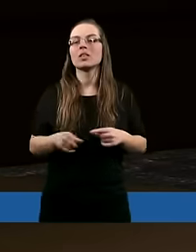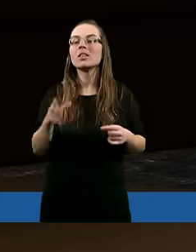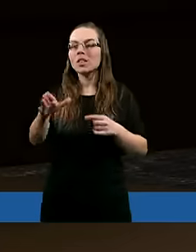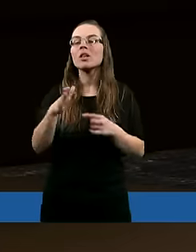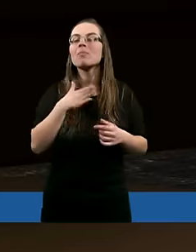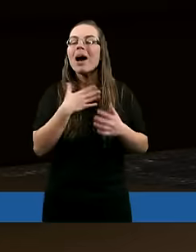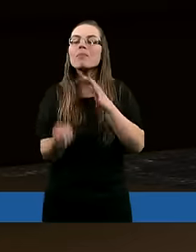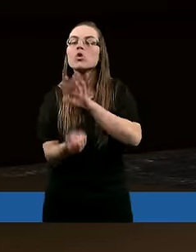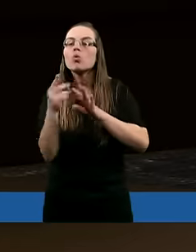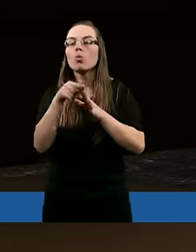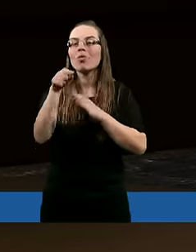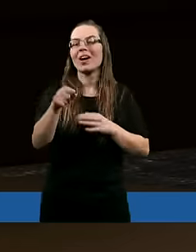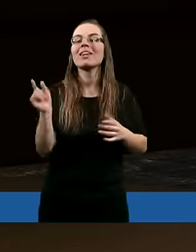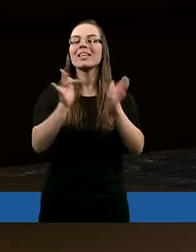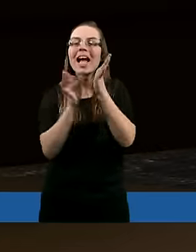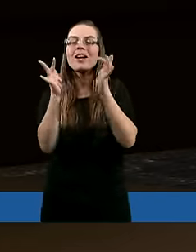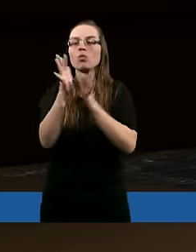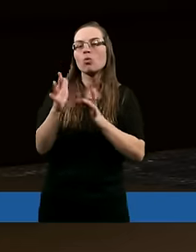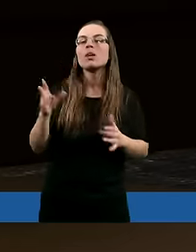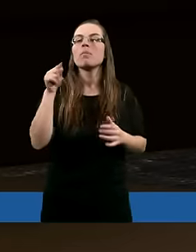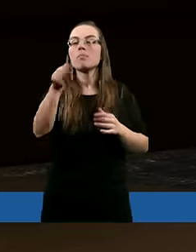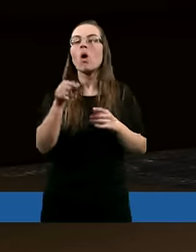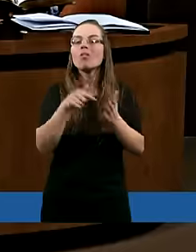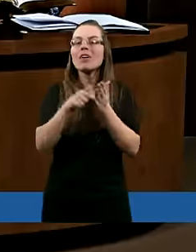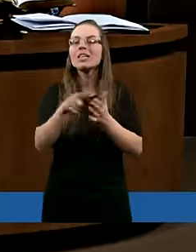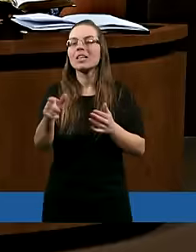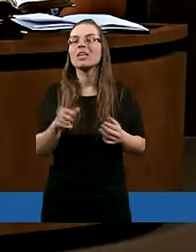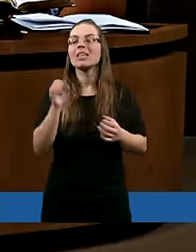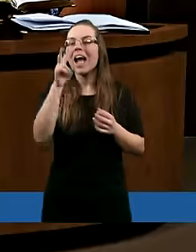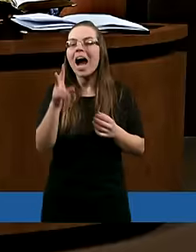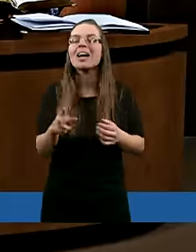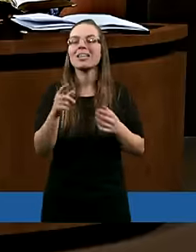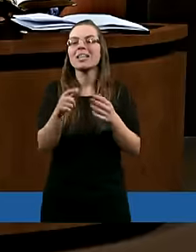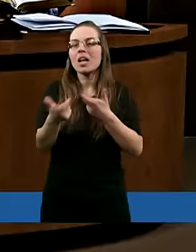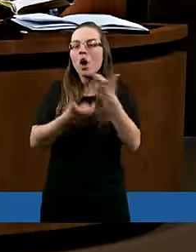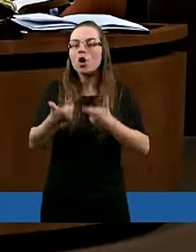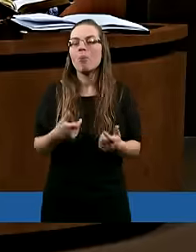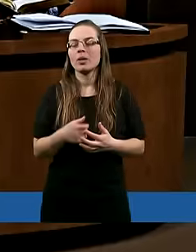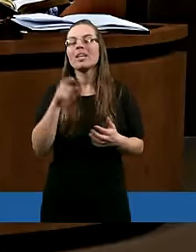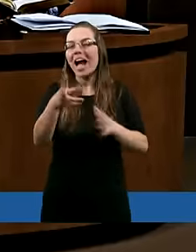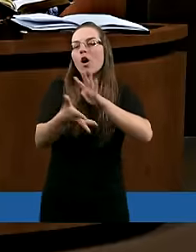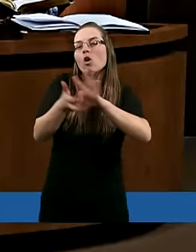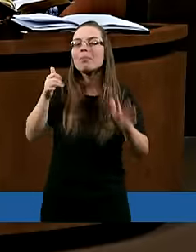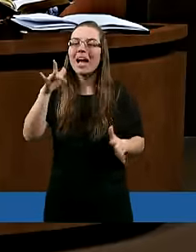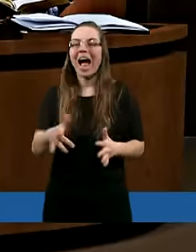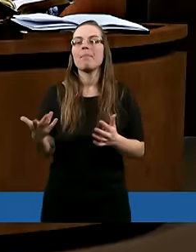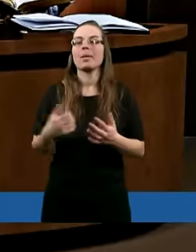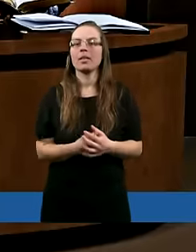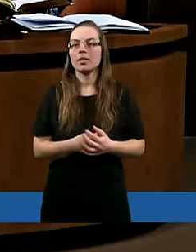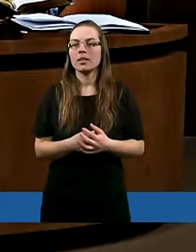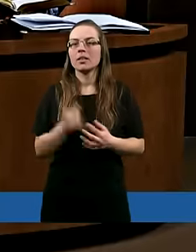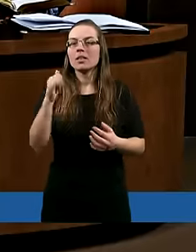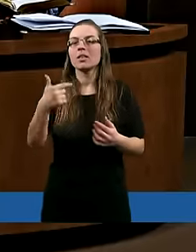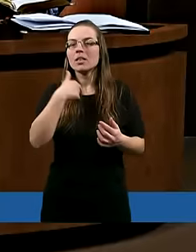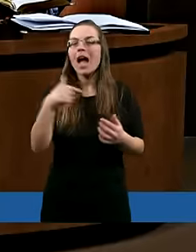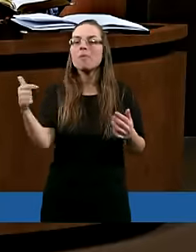no z tym źródłem, z Jezusem. No bo jeśli tak to rozumiemy, to i tak to odbieramy. I